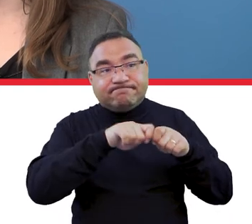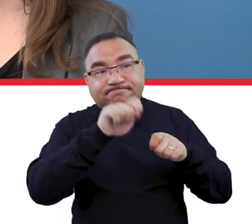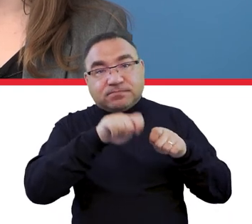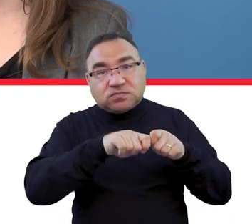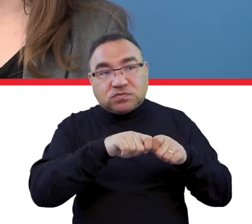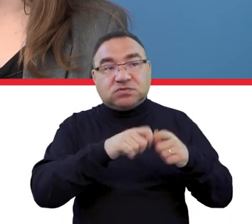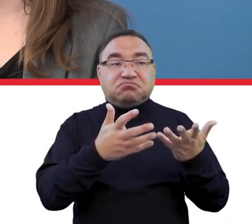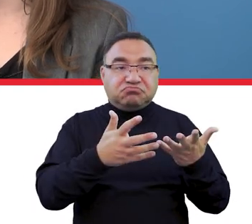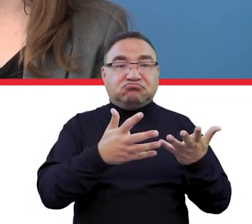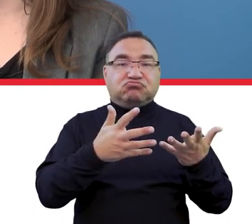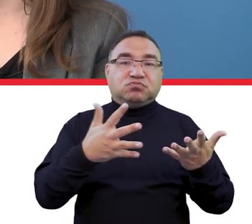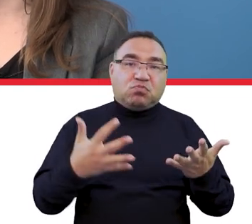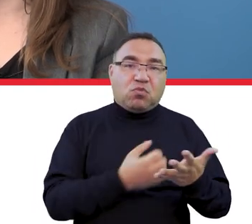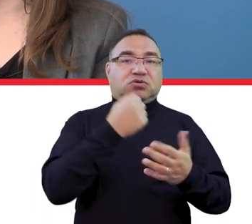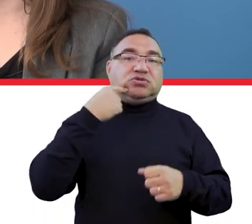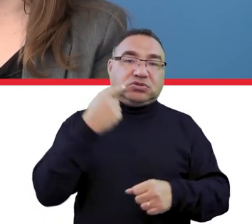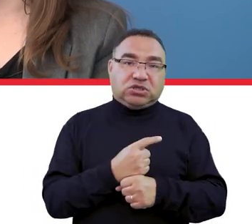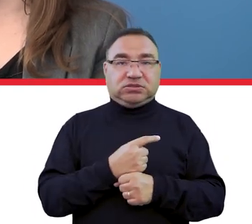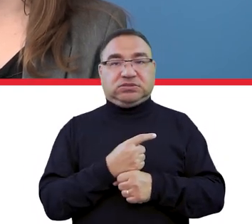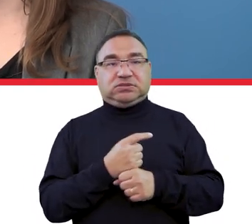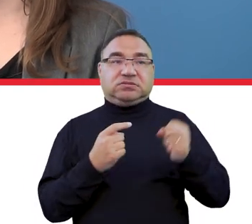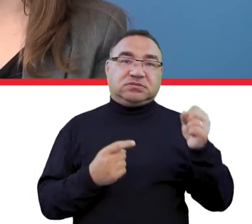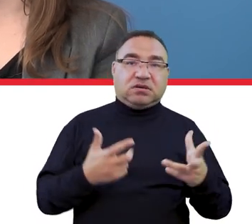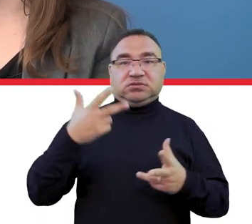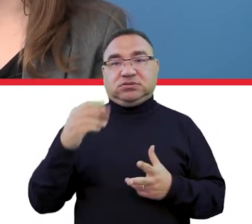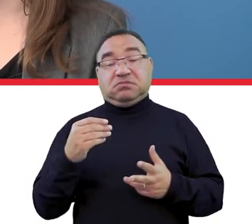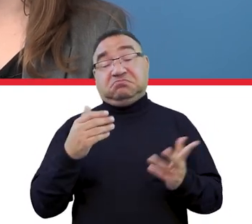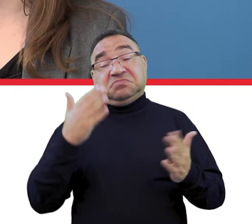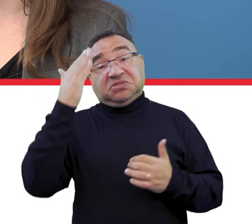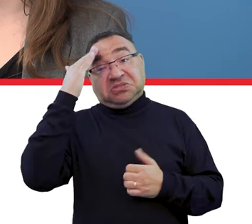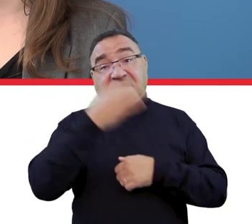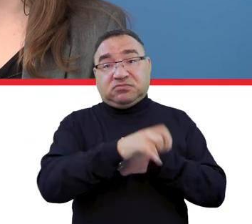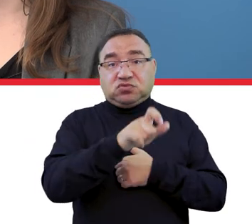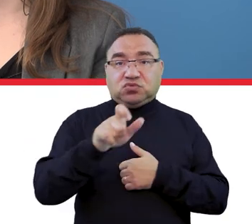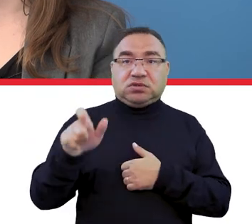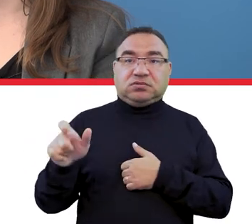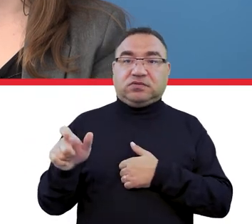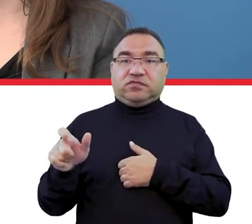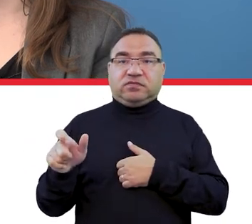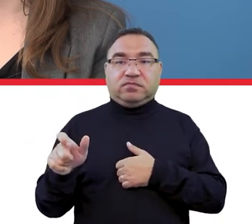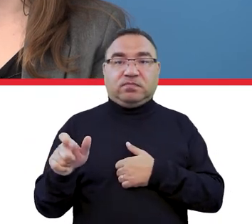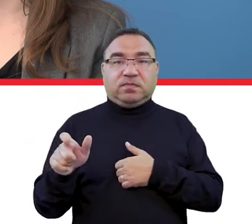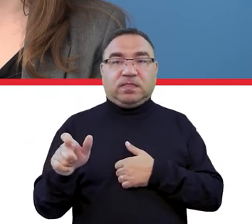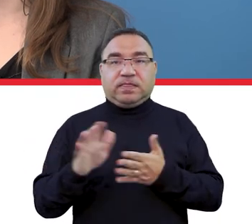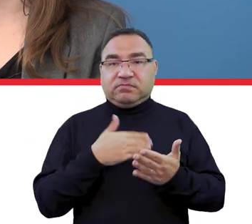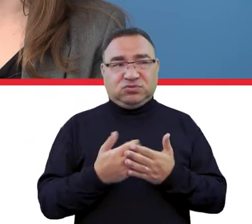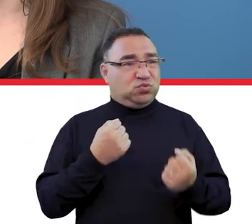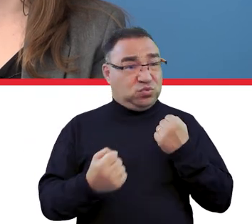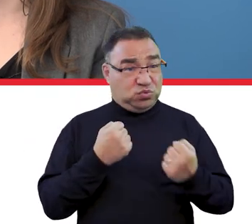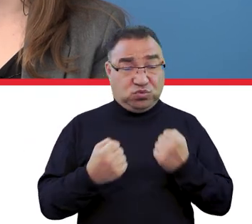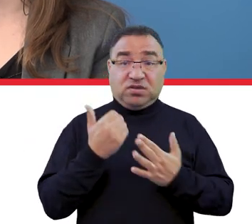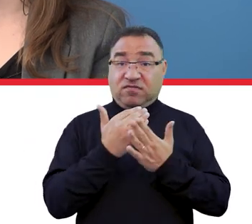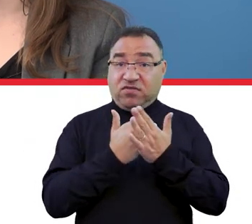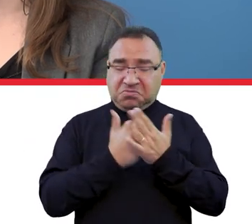doprowadzić do konkretnych rozstrzygnięć. Znam osobiście studentów, którzy pomimo tego trudnego